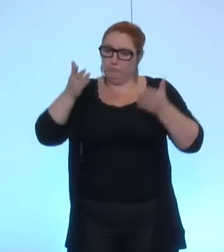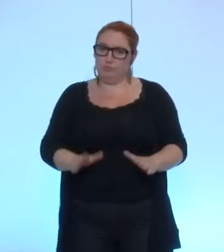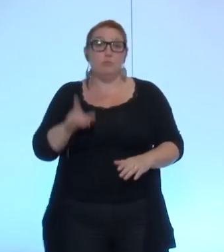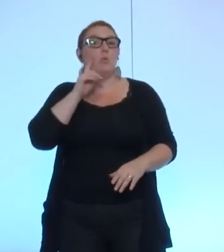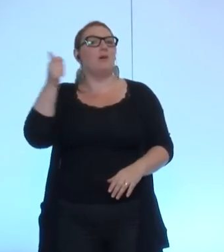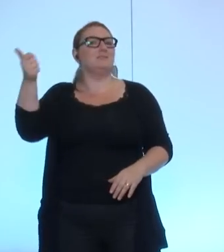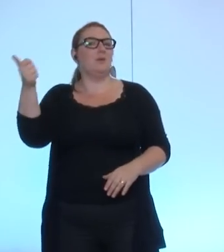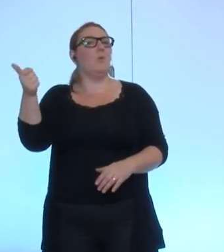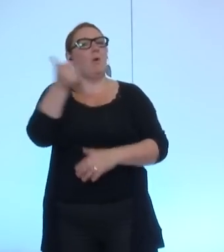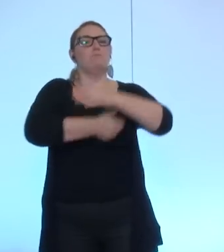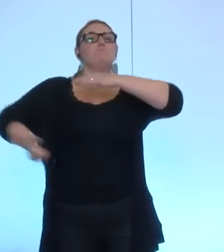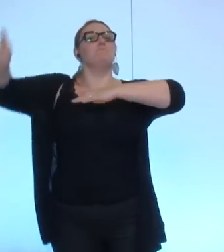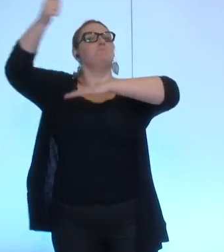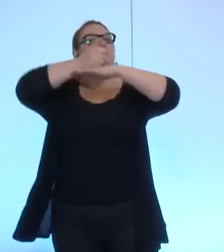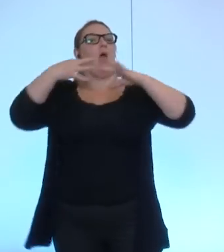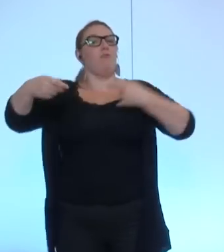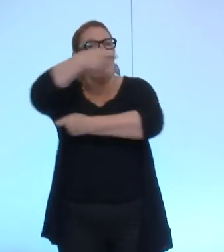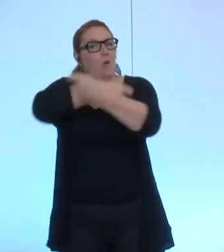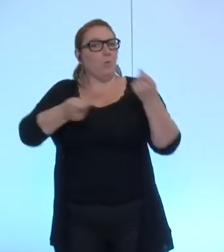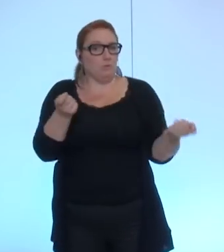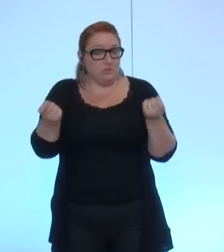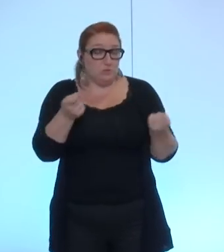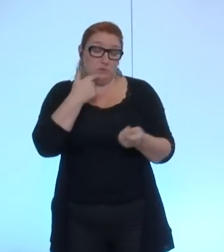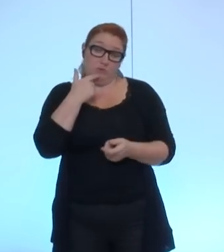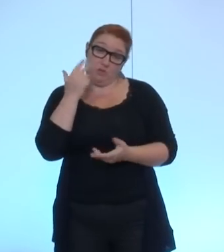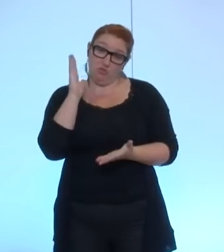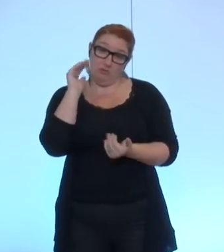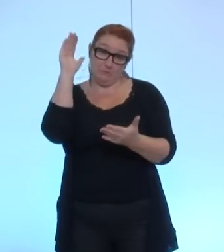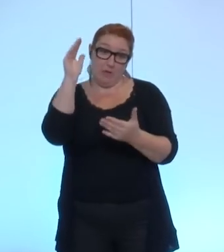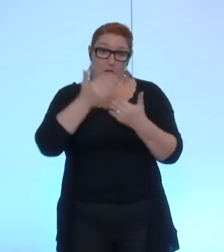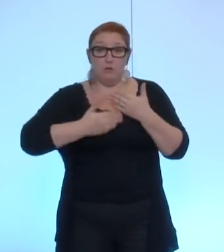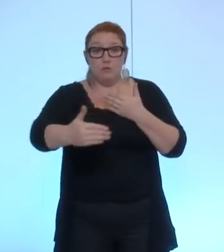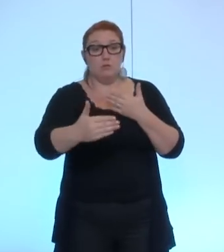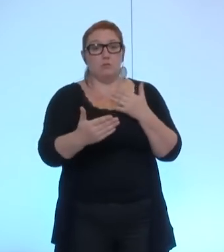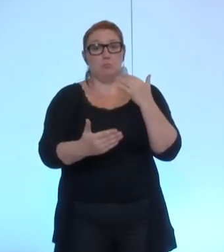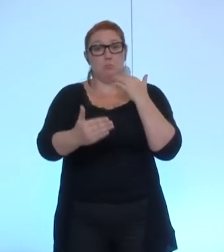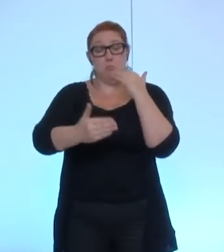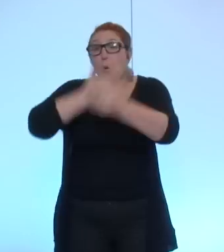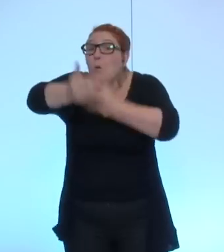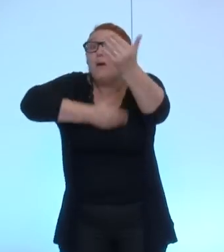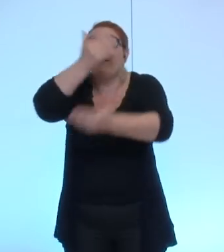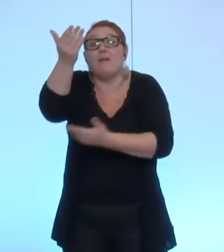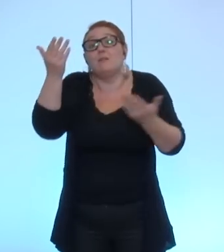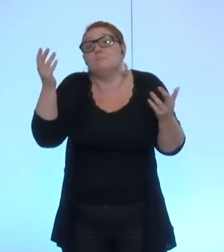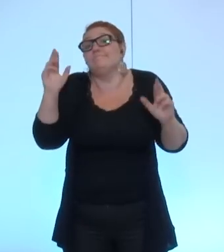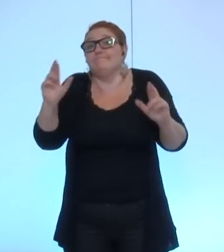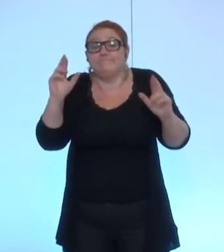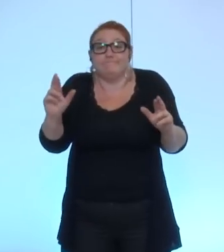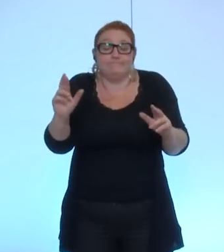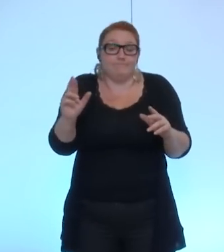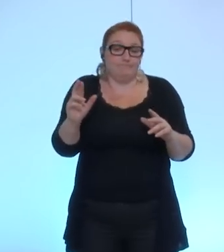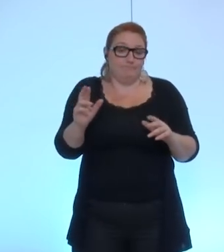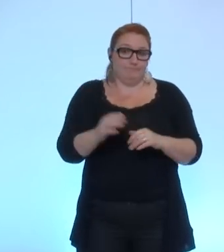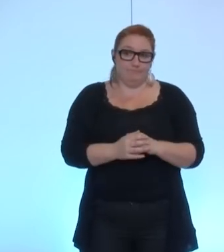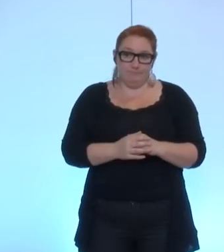de file économique. Il y a, j'espère, un progrès qui sera fait avec la réorganisation et la disparition